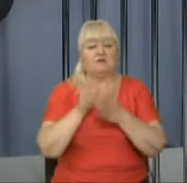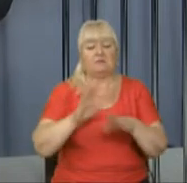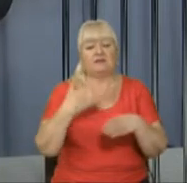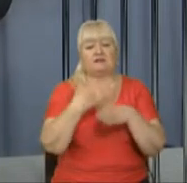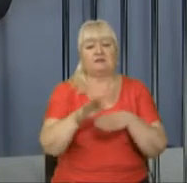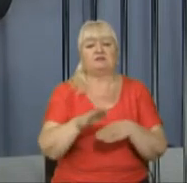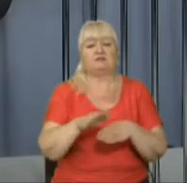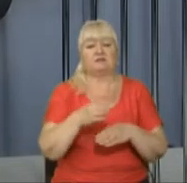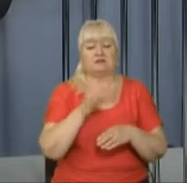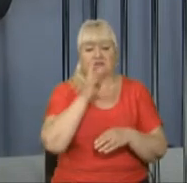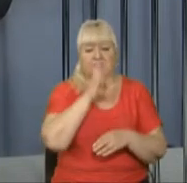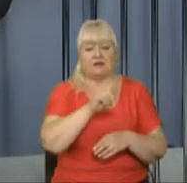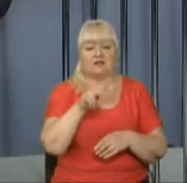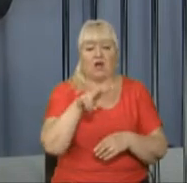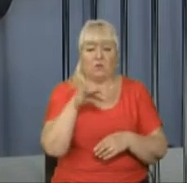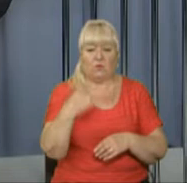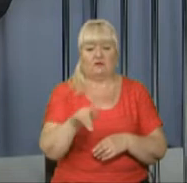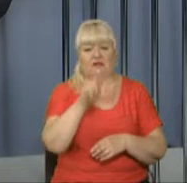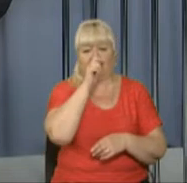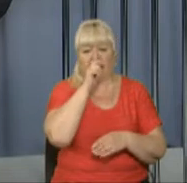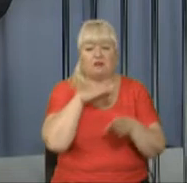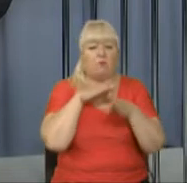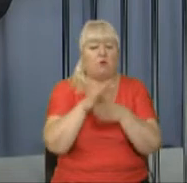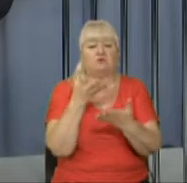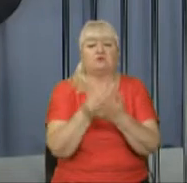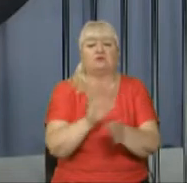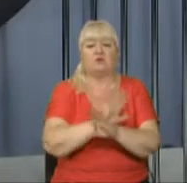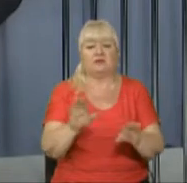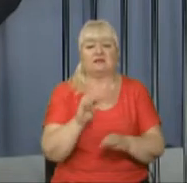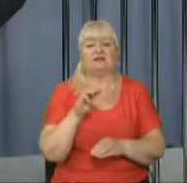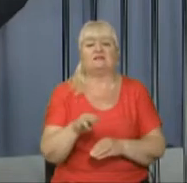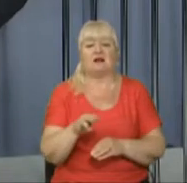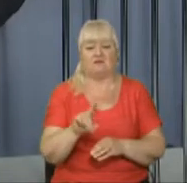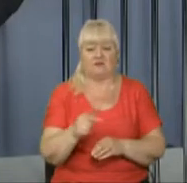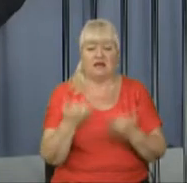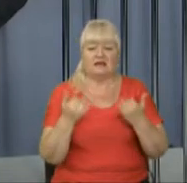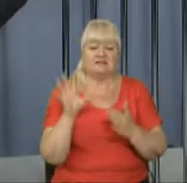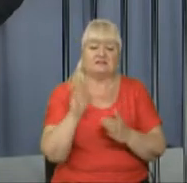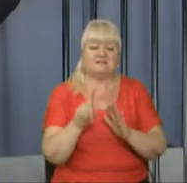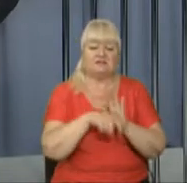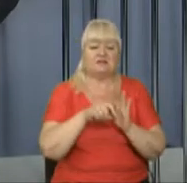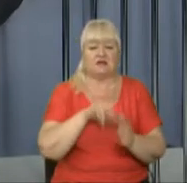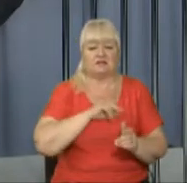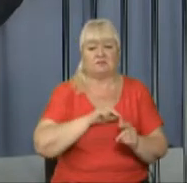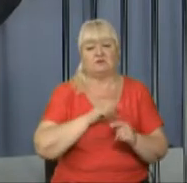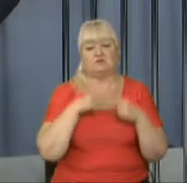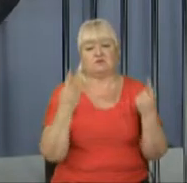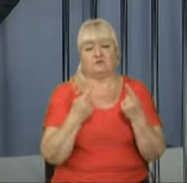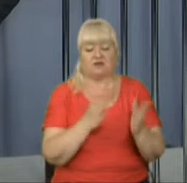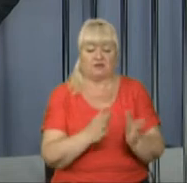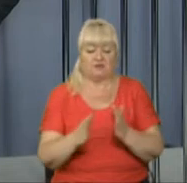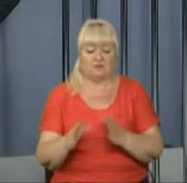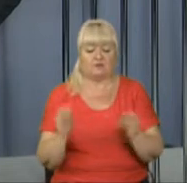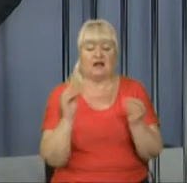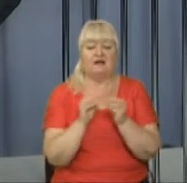плати за лютий та квітень. Повністю не оплатили роботу за травень. Зараз усі шахти працюють у звичайному режимі, така ж